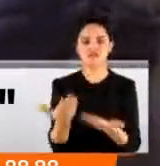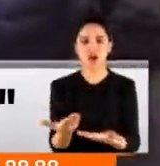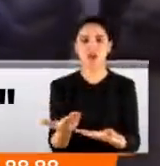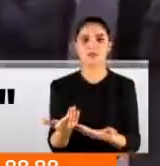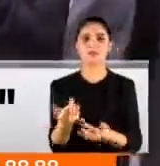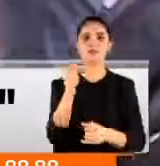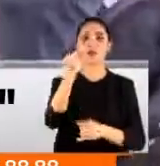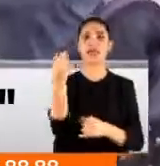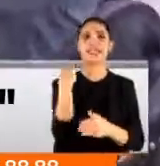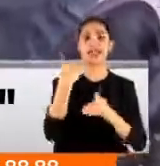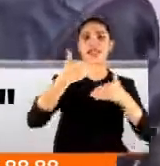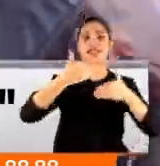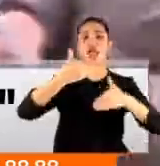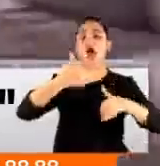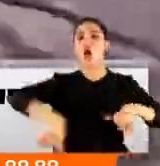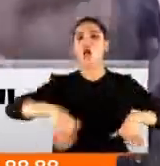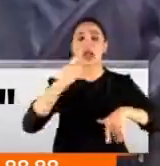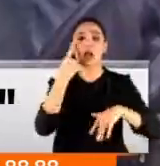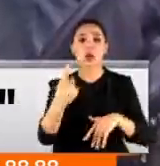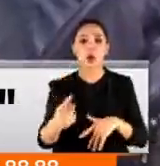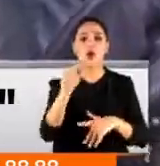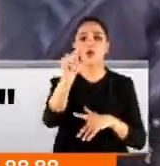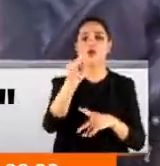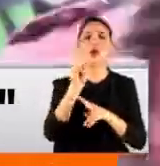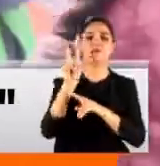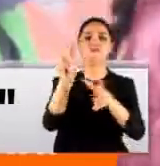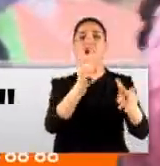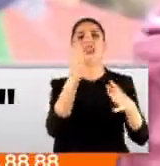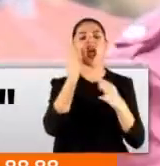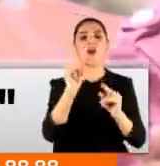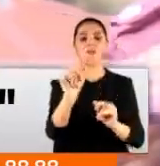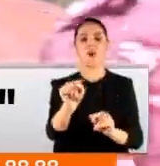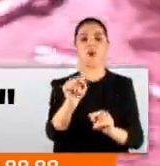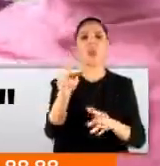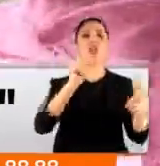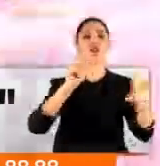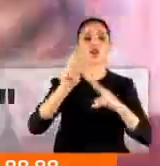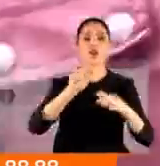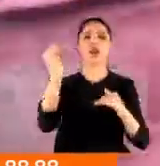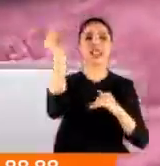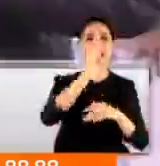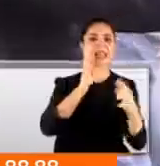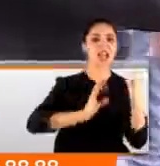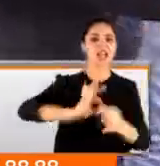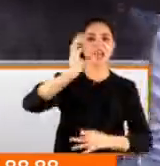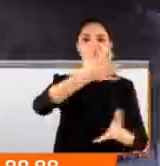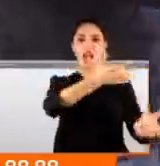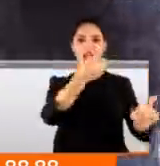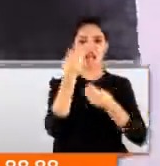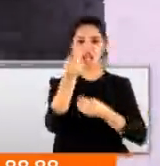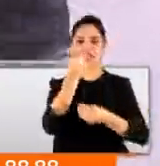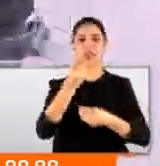İşte bu yeni tedbirlerle birlikte aslında görüntü bu işte. Hemen lokantaya restorana gelen aldığı